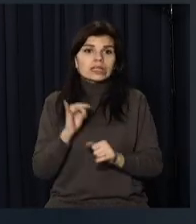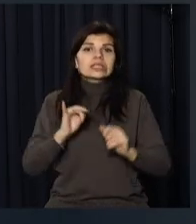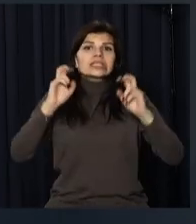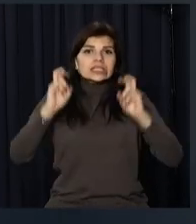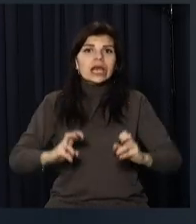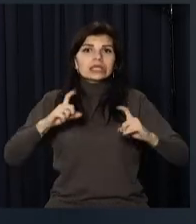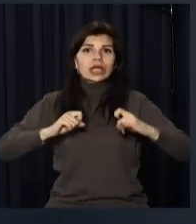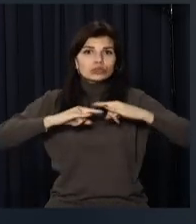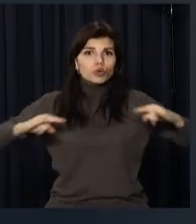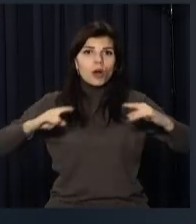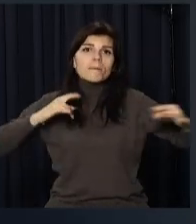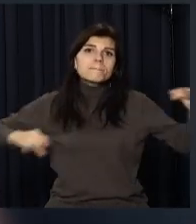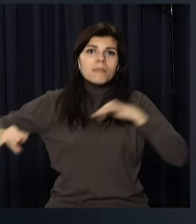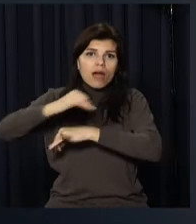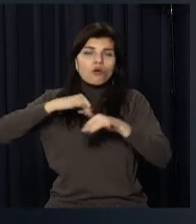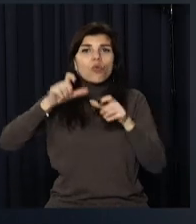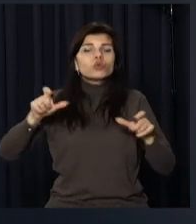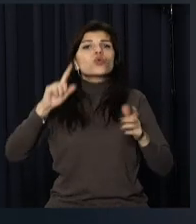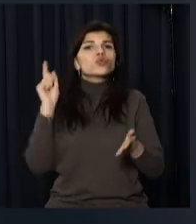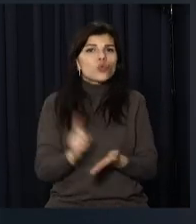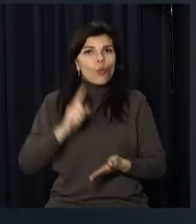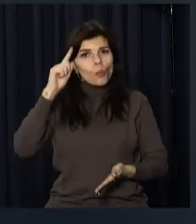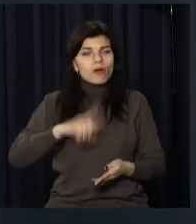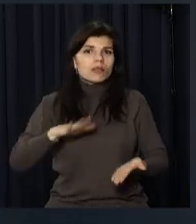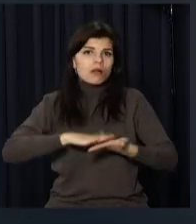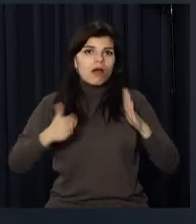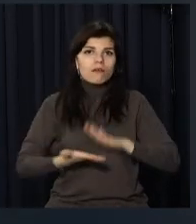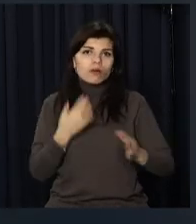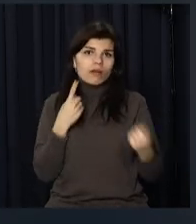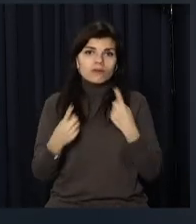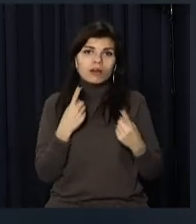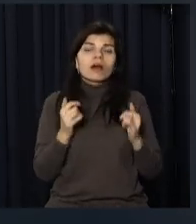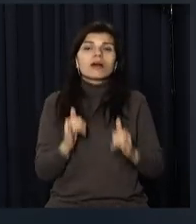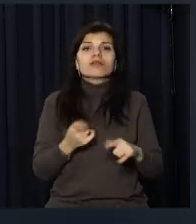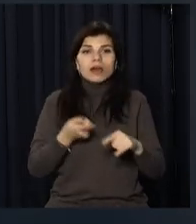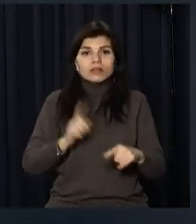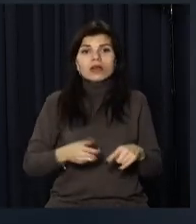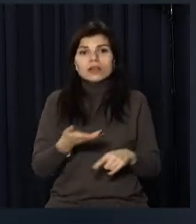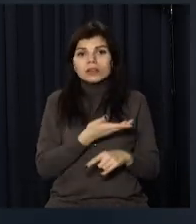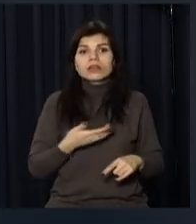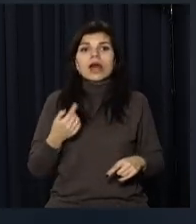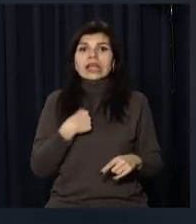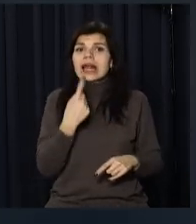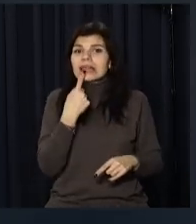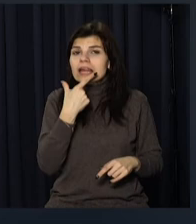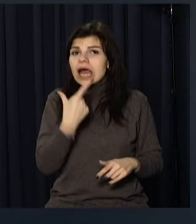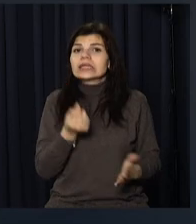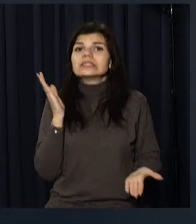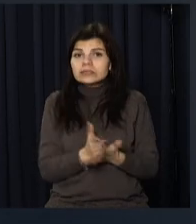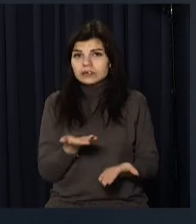переговорів. Люди должны уметь договариваться. Для цього нам даний язык, для цього нам